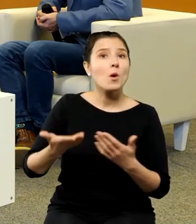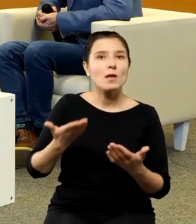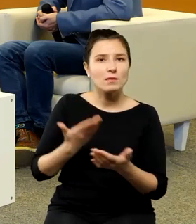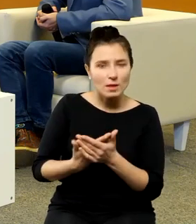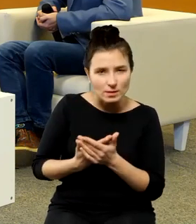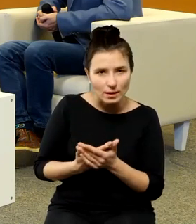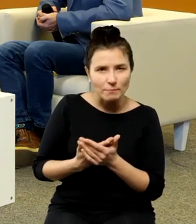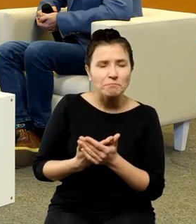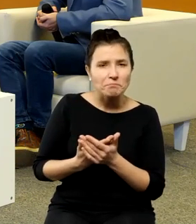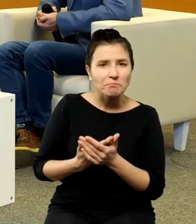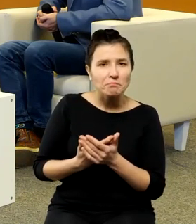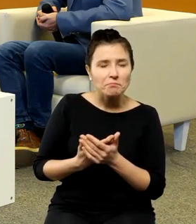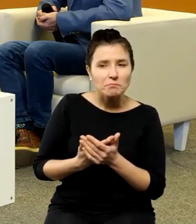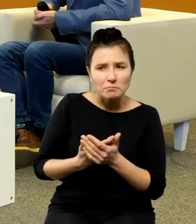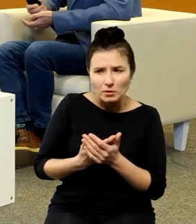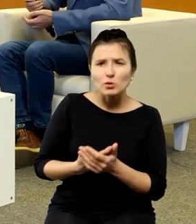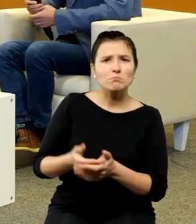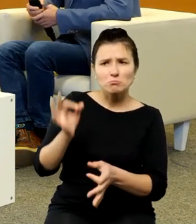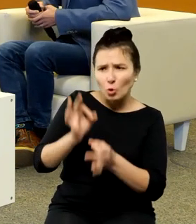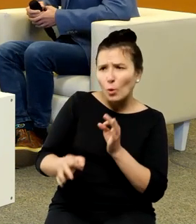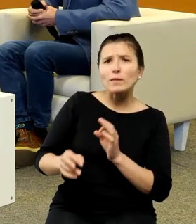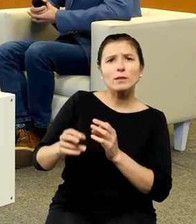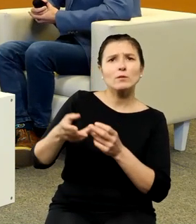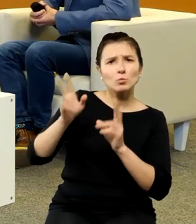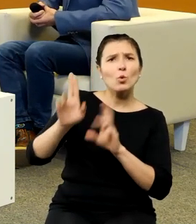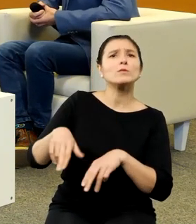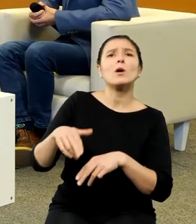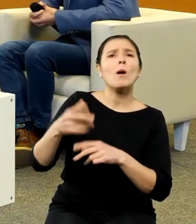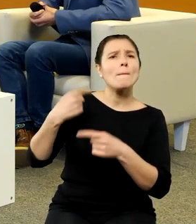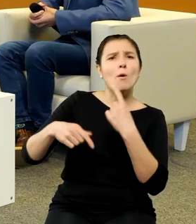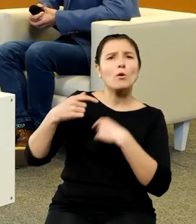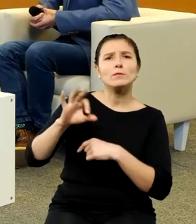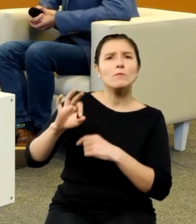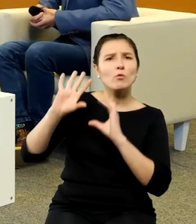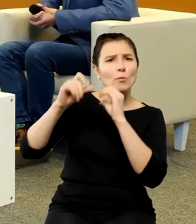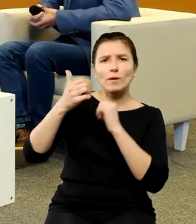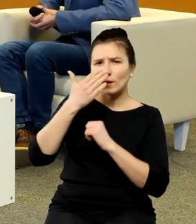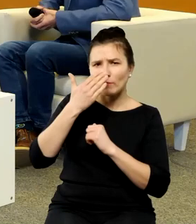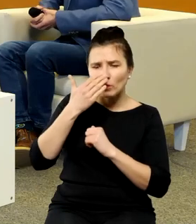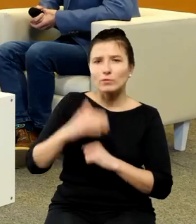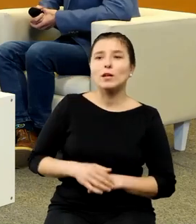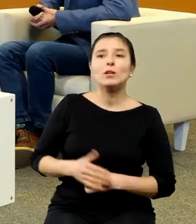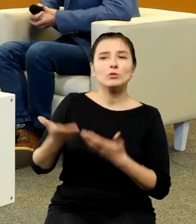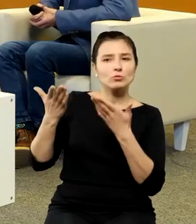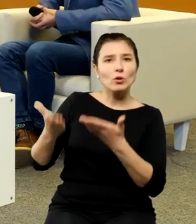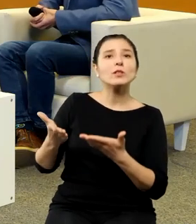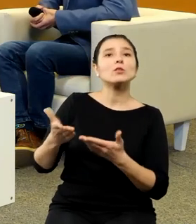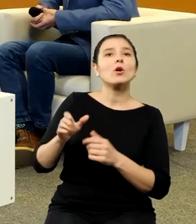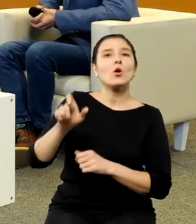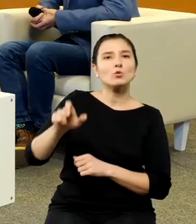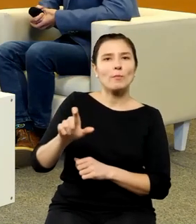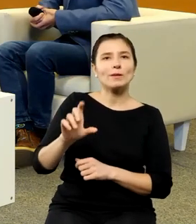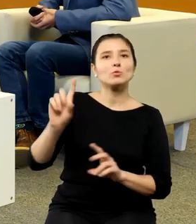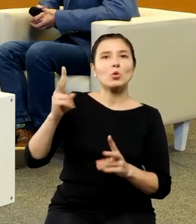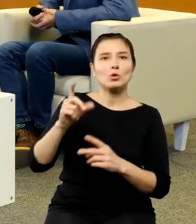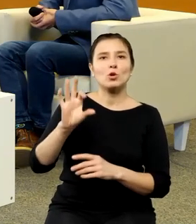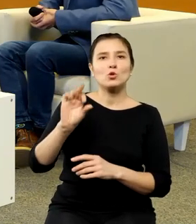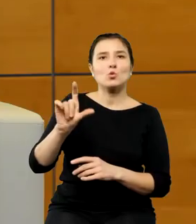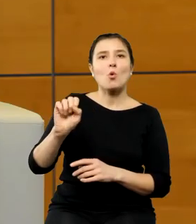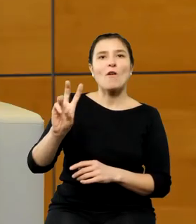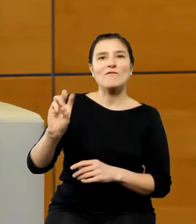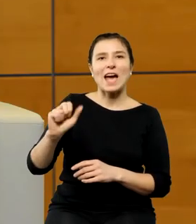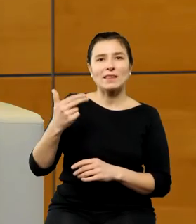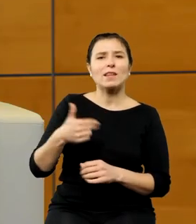identyfikująca pochodzenie kopernika otóż był czy jest on Słowianinem z narodu